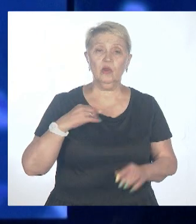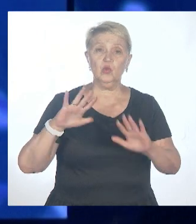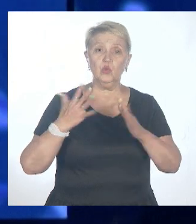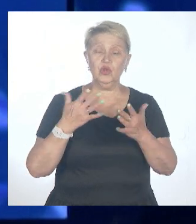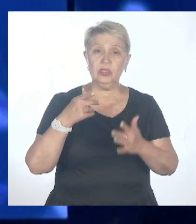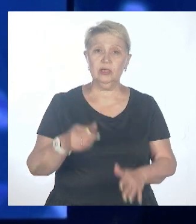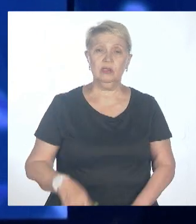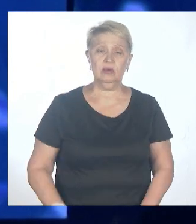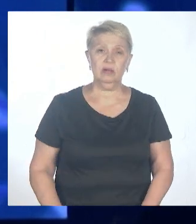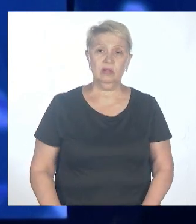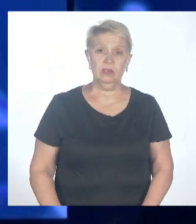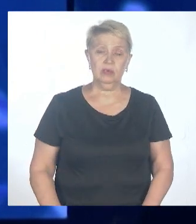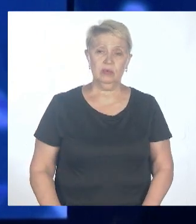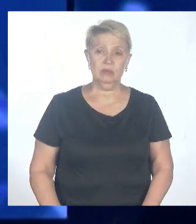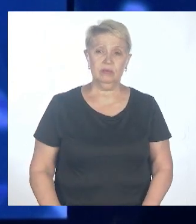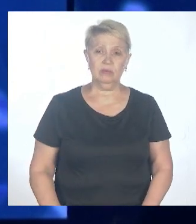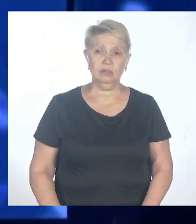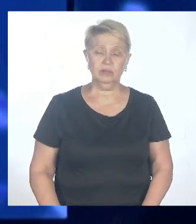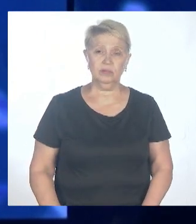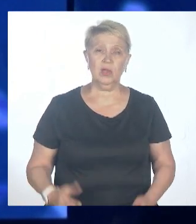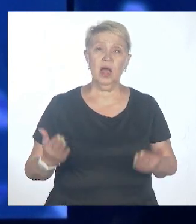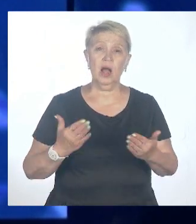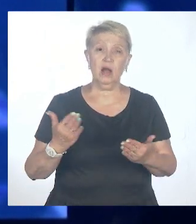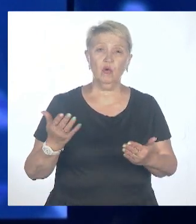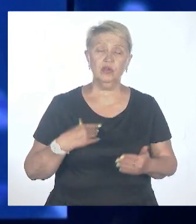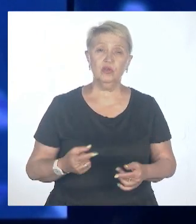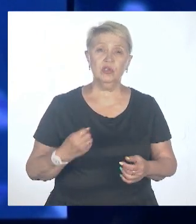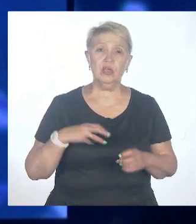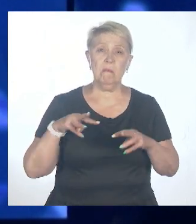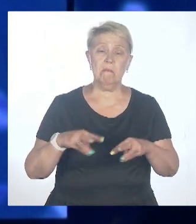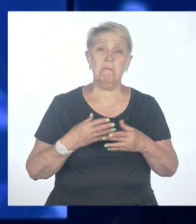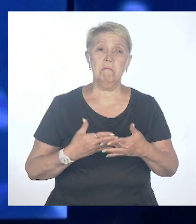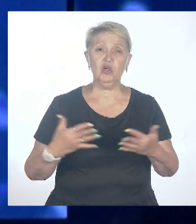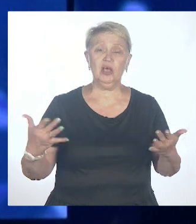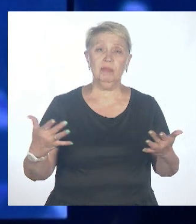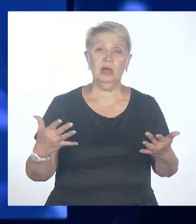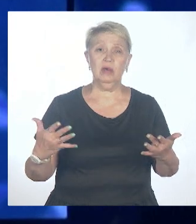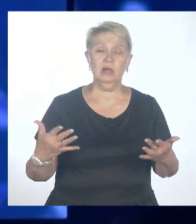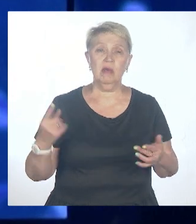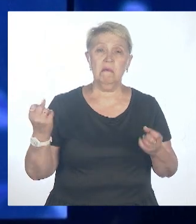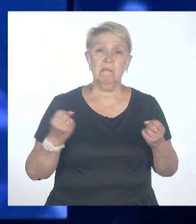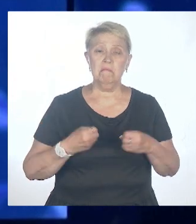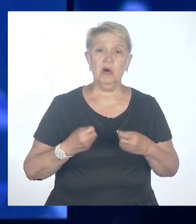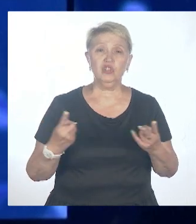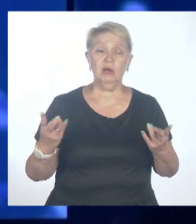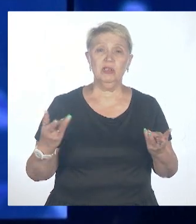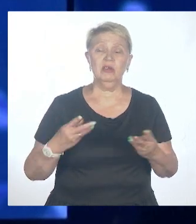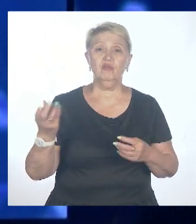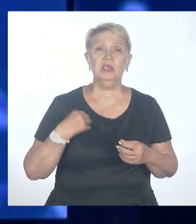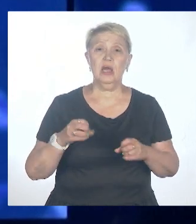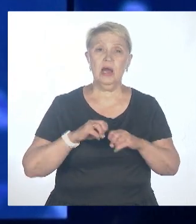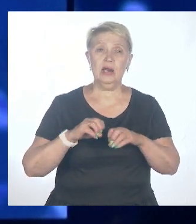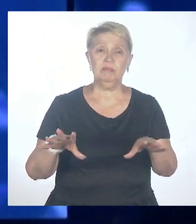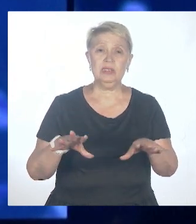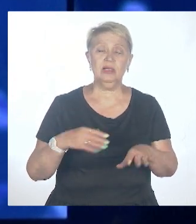какое-то вот такое масштабное распространение некоего вируса, которое будет